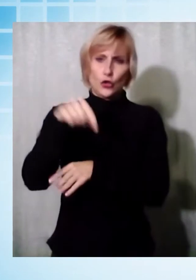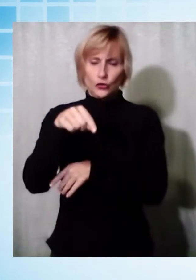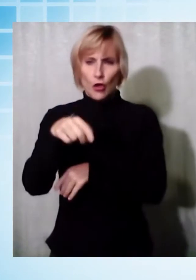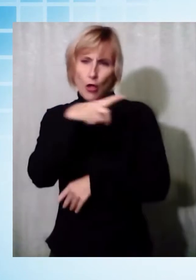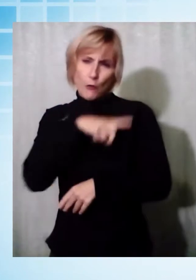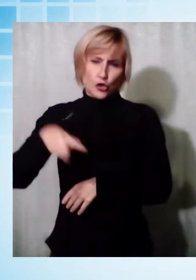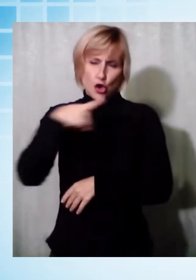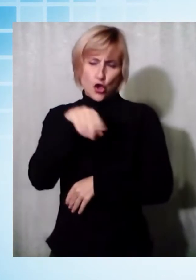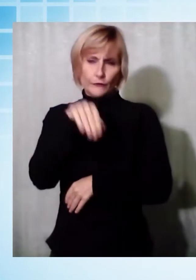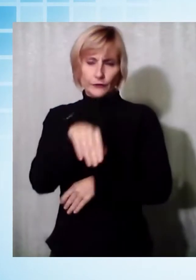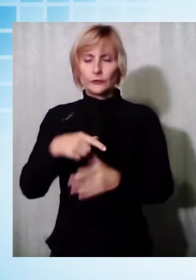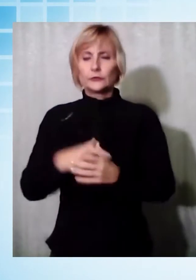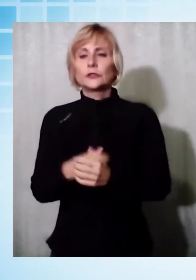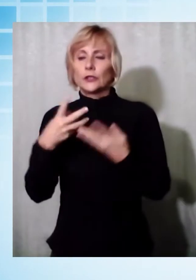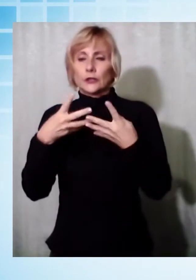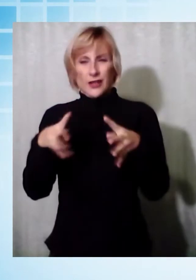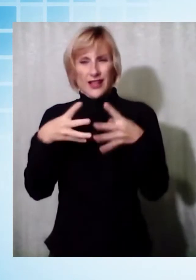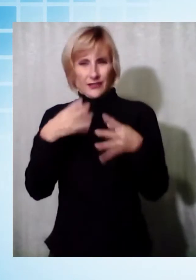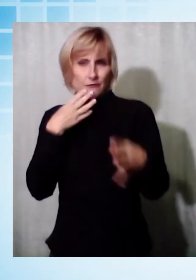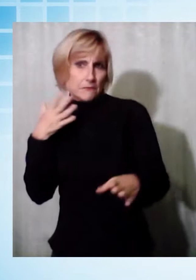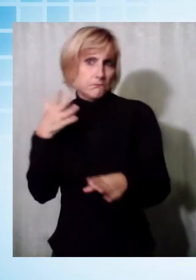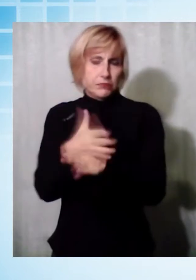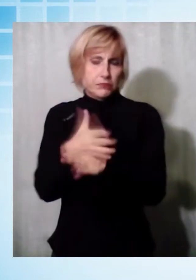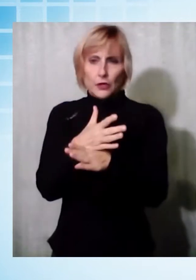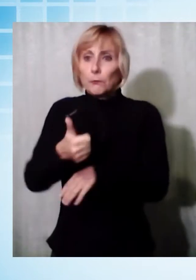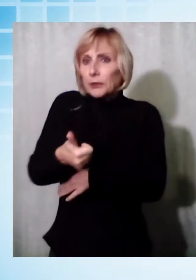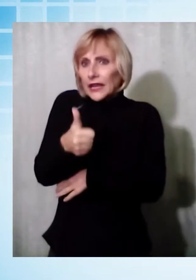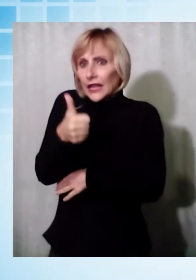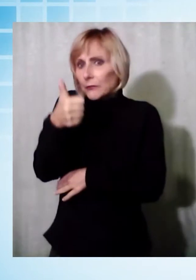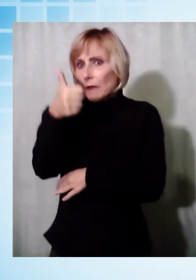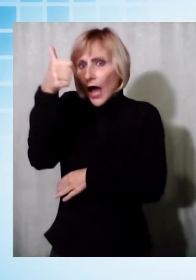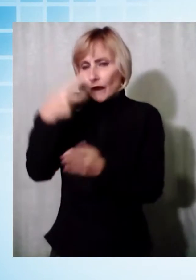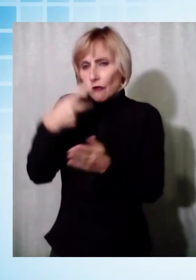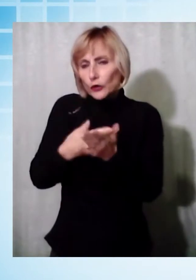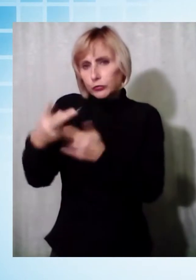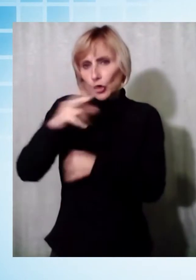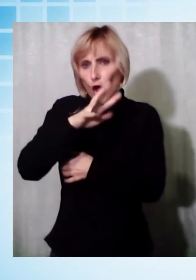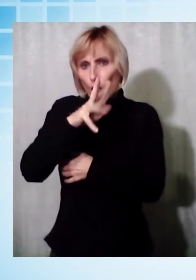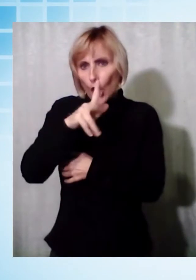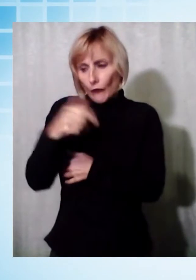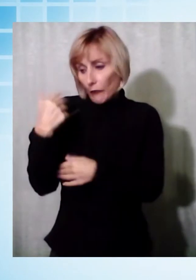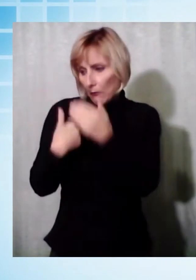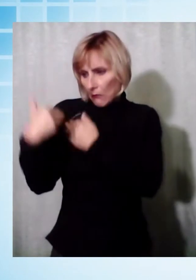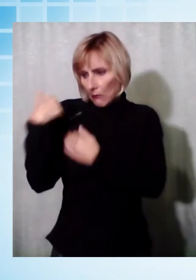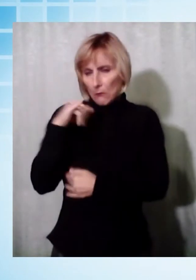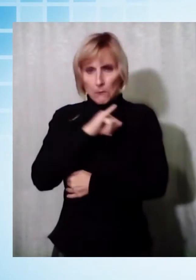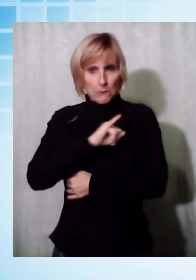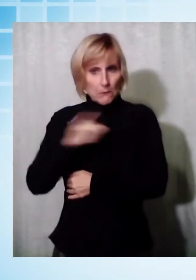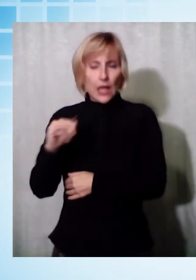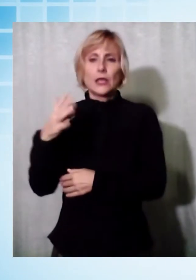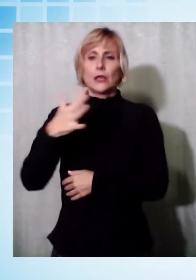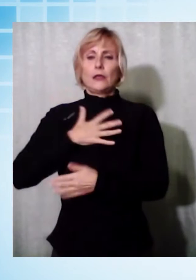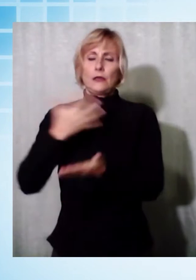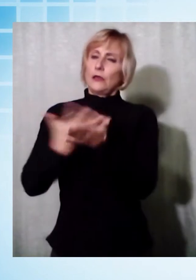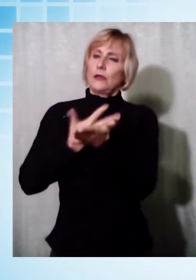È la prima volta che è oggetto di un tentativo di furto come ci dice il titolare Giovanni Amari che ci racconta quello che è successo. Questa mattina